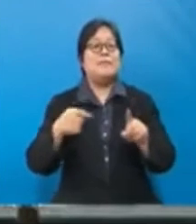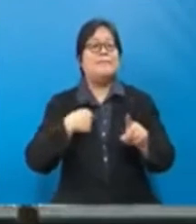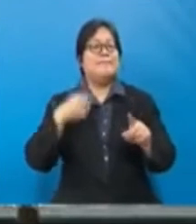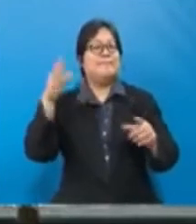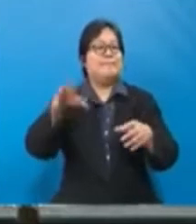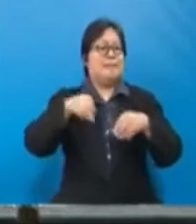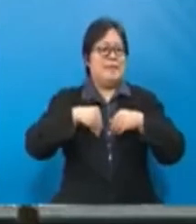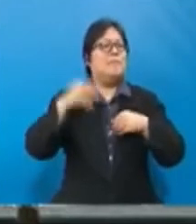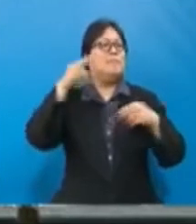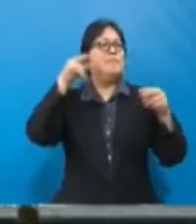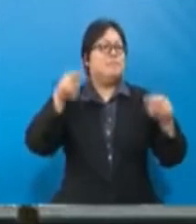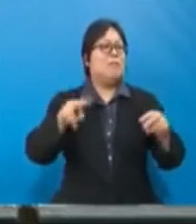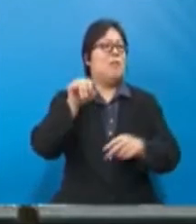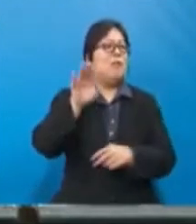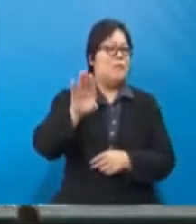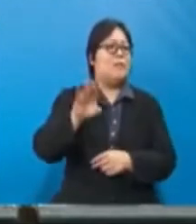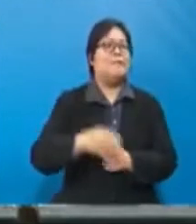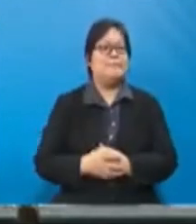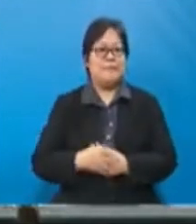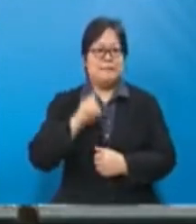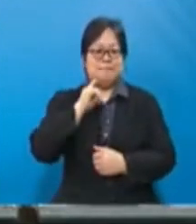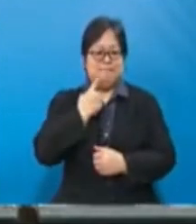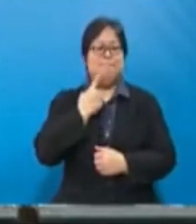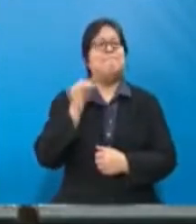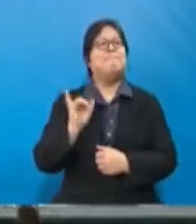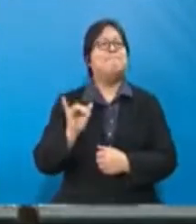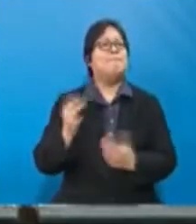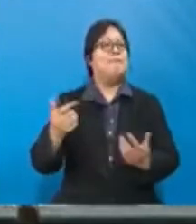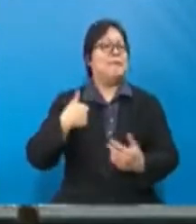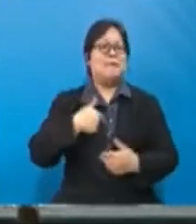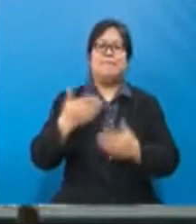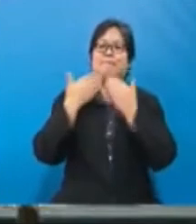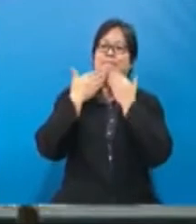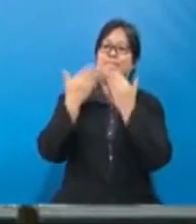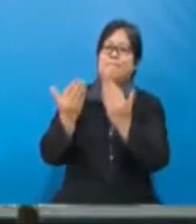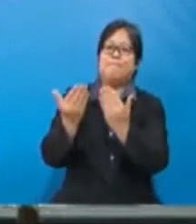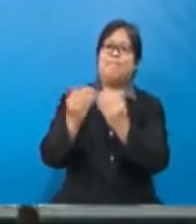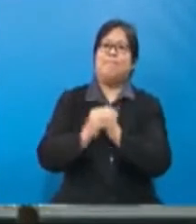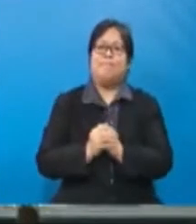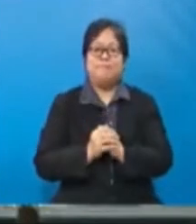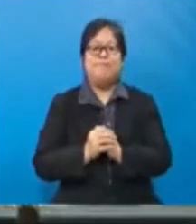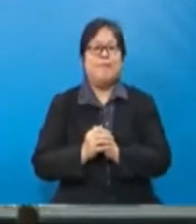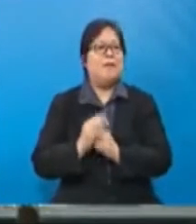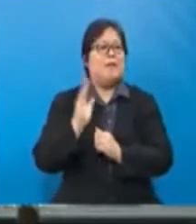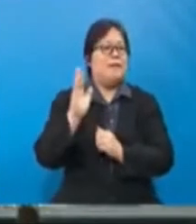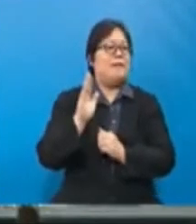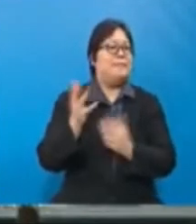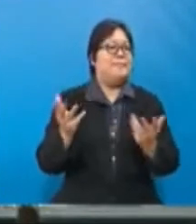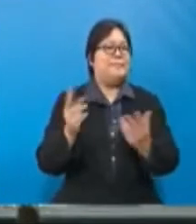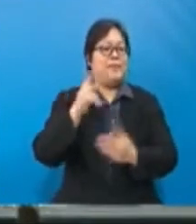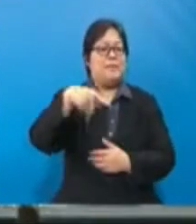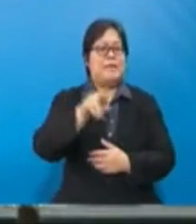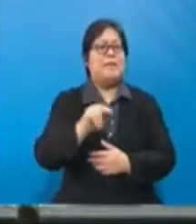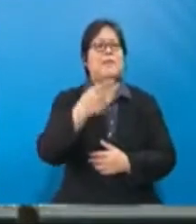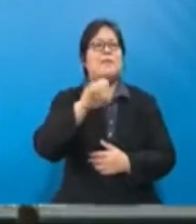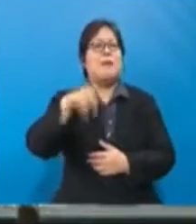Tetapi saya mengambil pandangan yang berhormat tadi dengan serius juga. Kita menghargai. Kita akan, kemudian